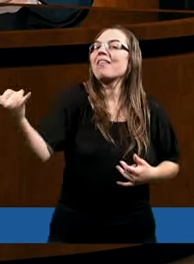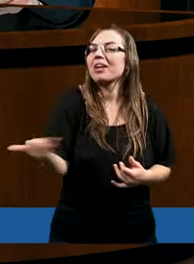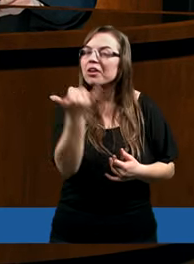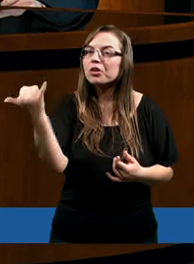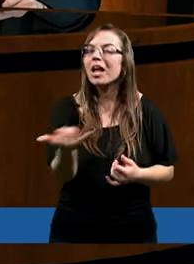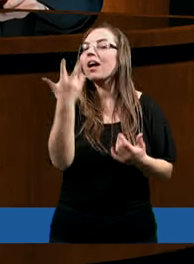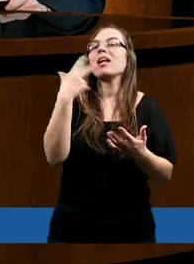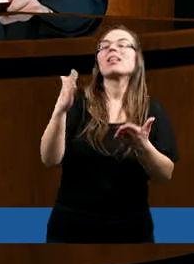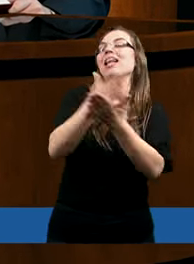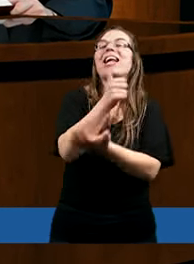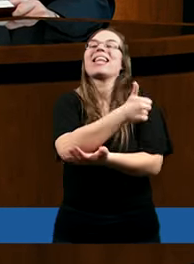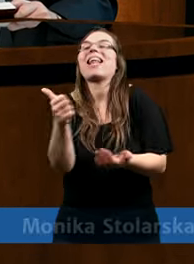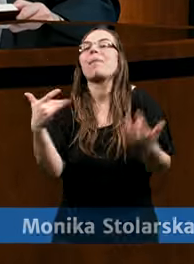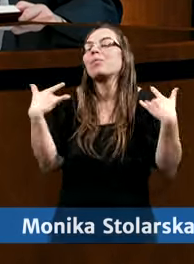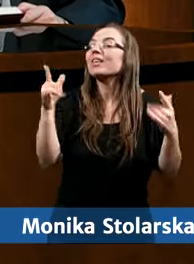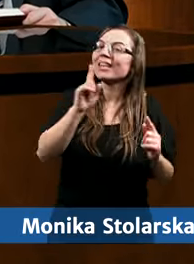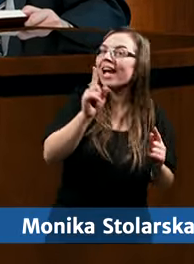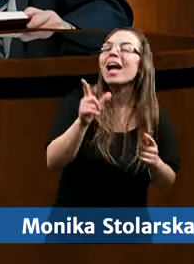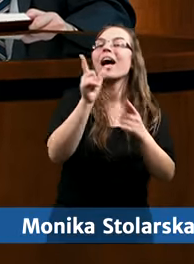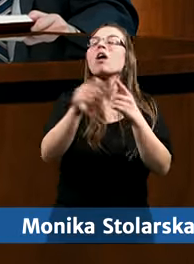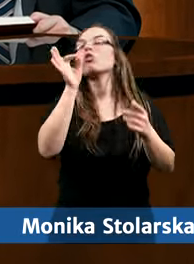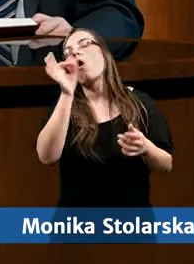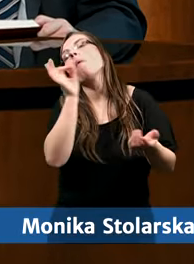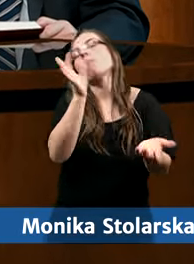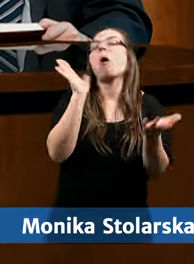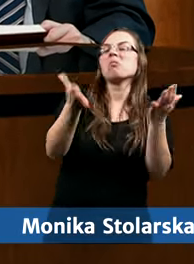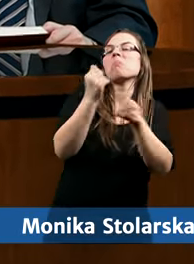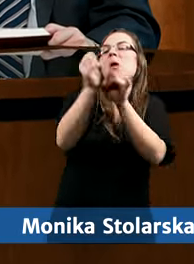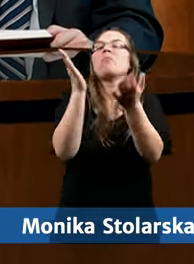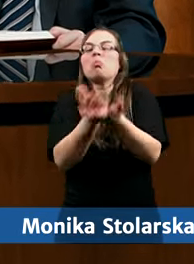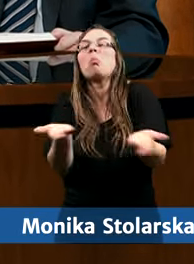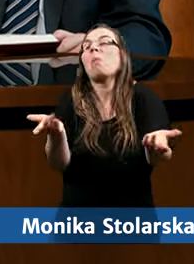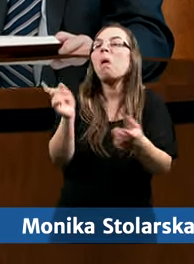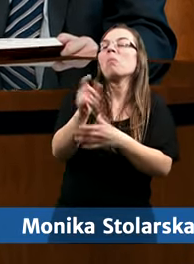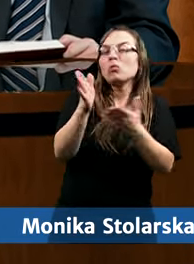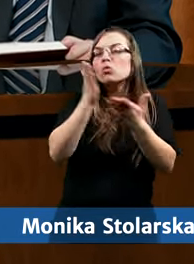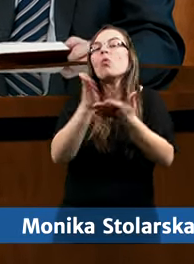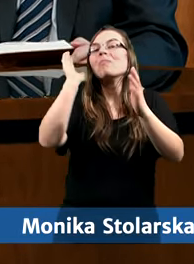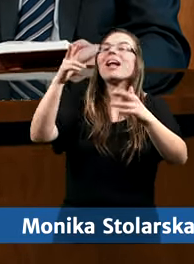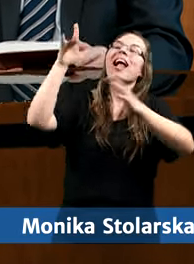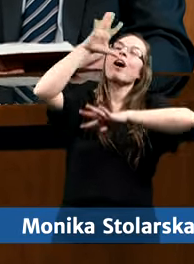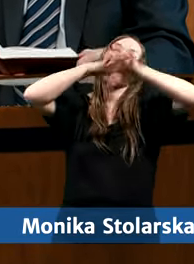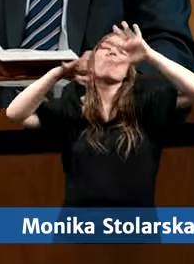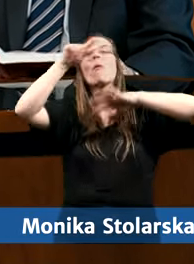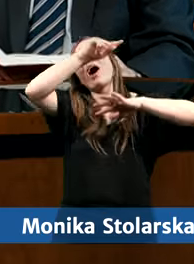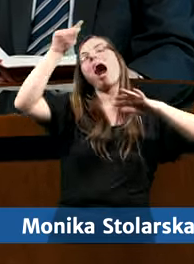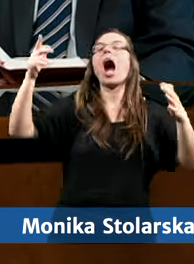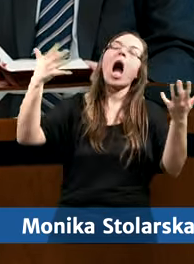ale nie tylko, że samo życie, bo niektórym się wydaje, że no dobrze, będę zbawiony i później będę na tych chmurkach gdzieś tam